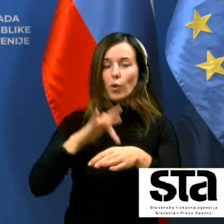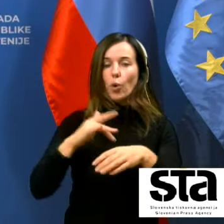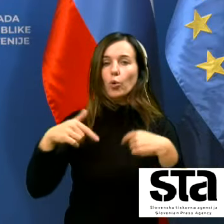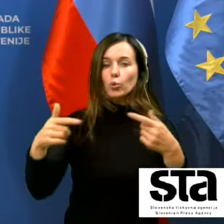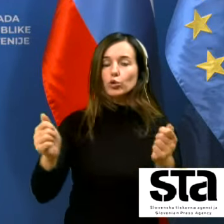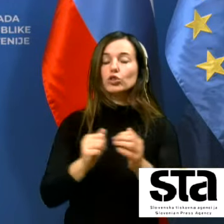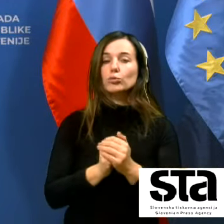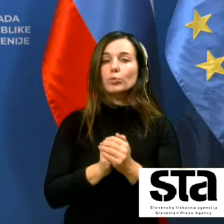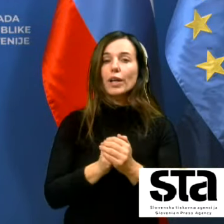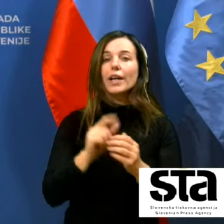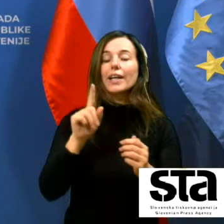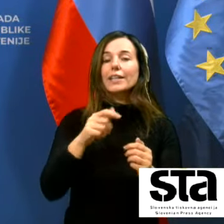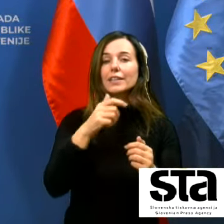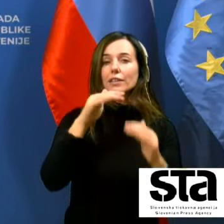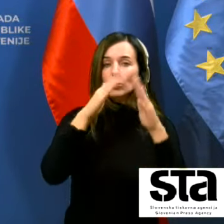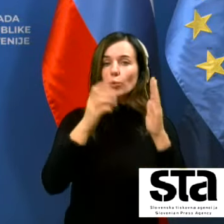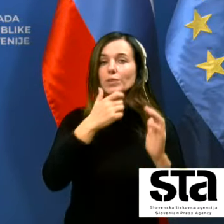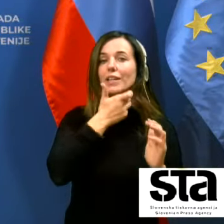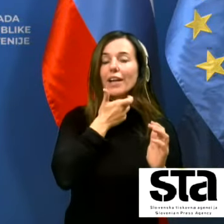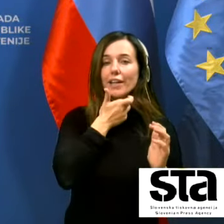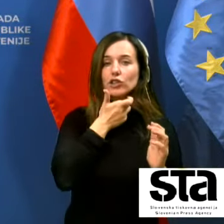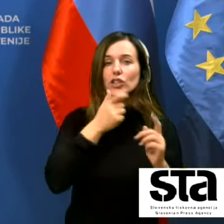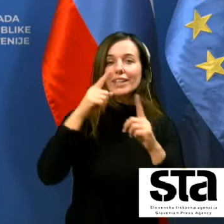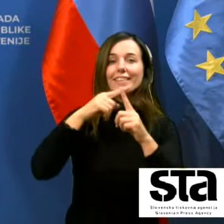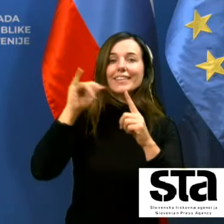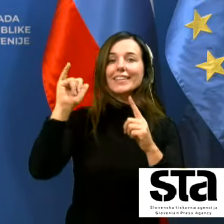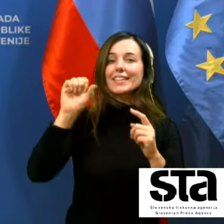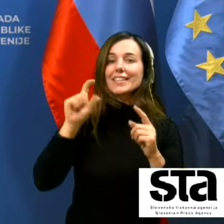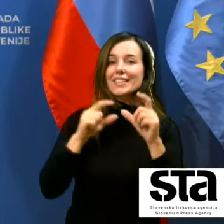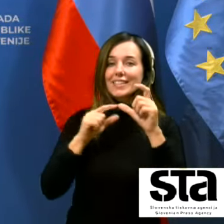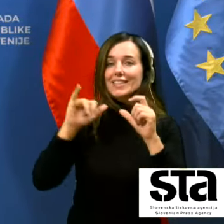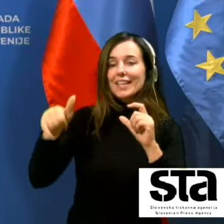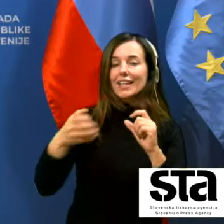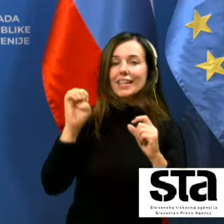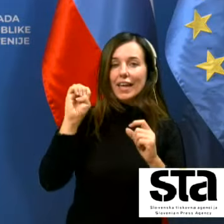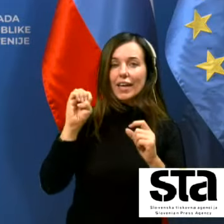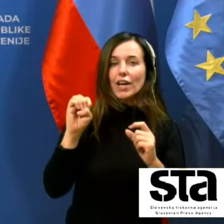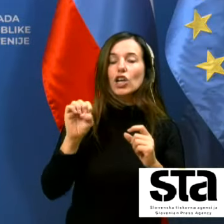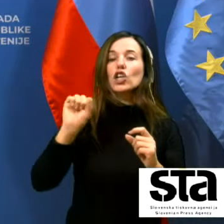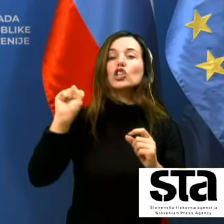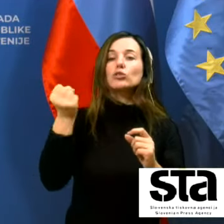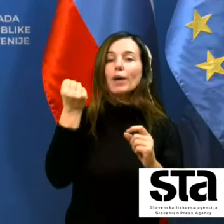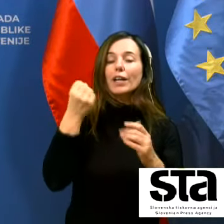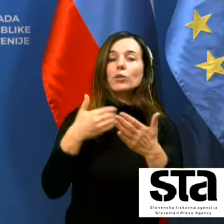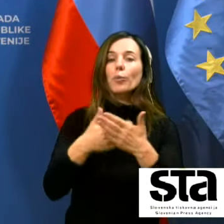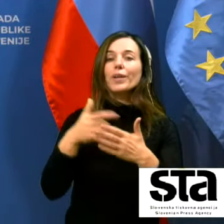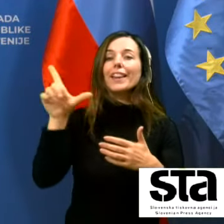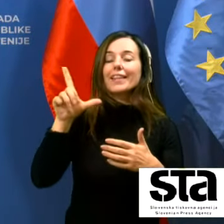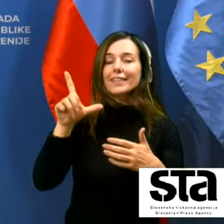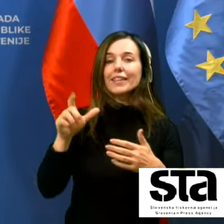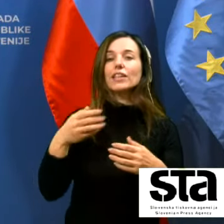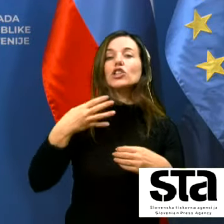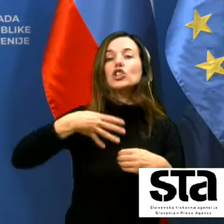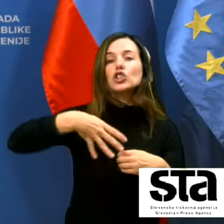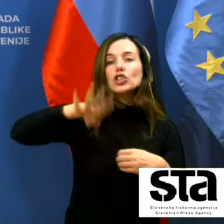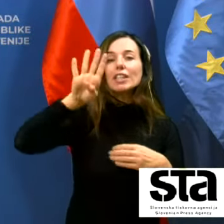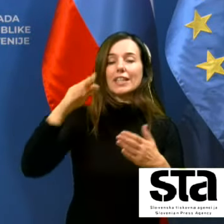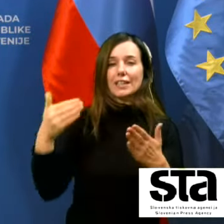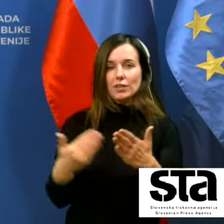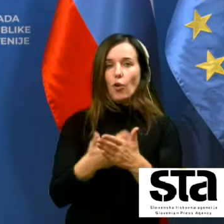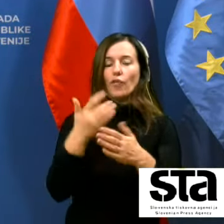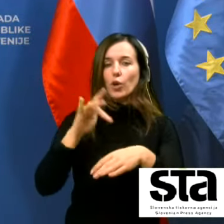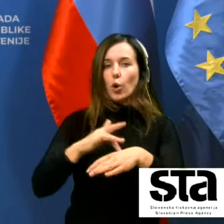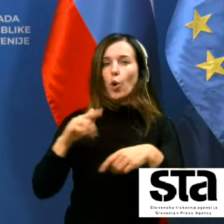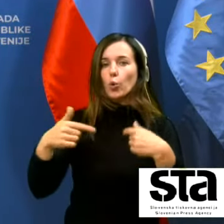in v domu starejših občanov Tisje to je šmartno pri letiji še 14 novih občanov